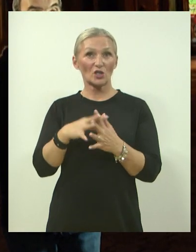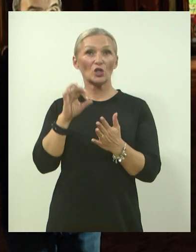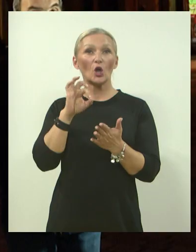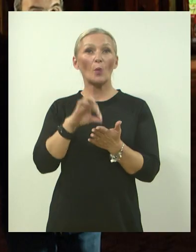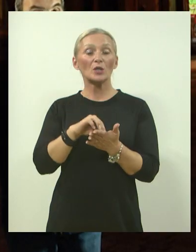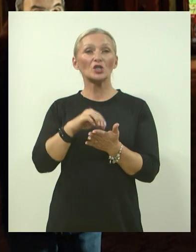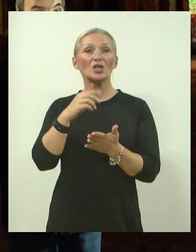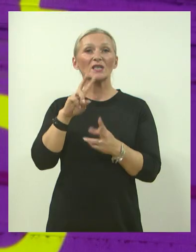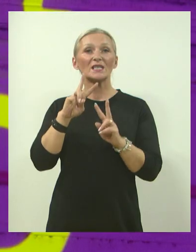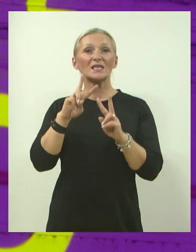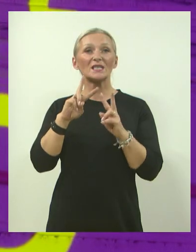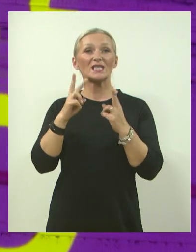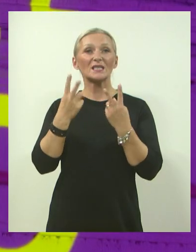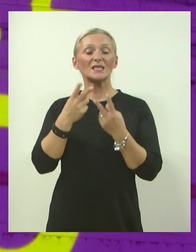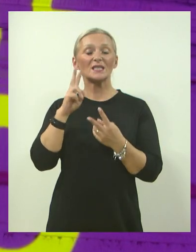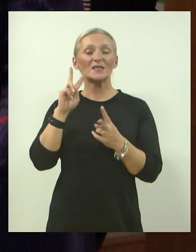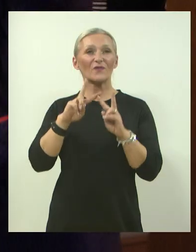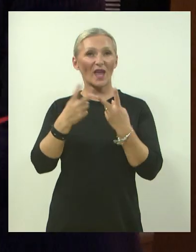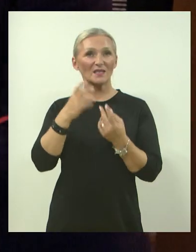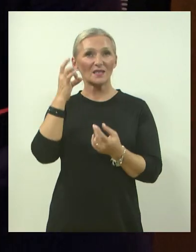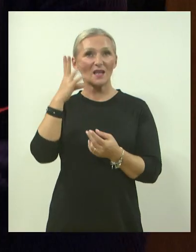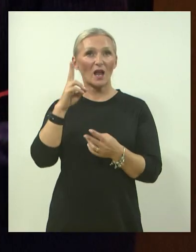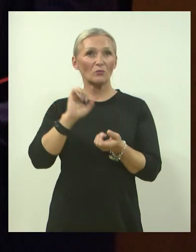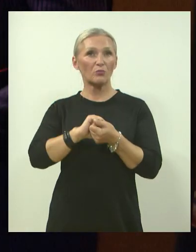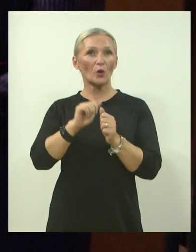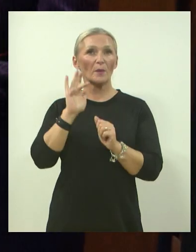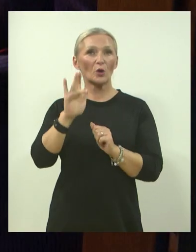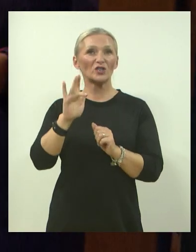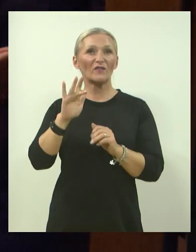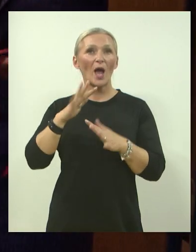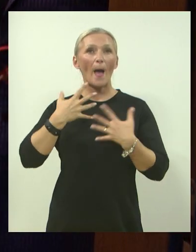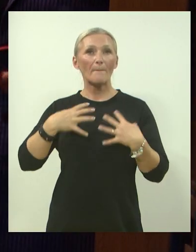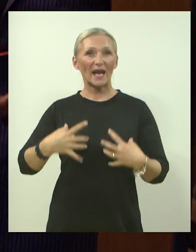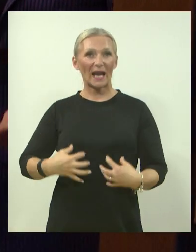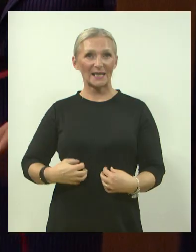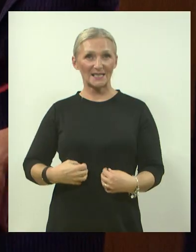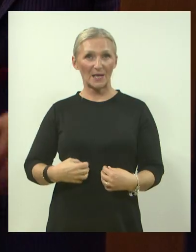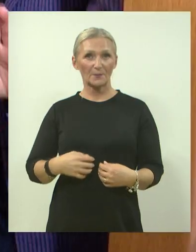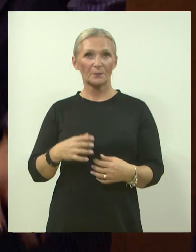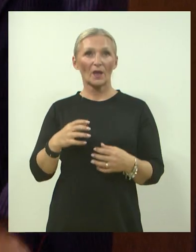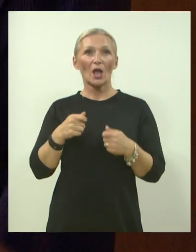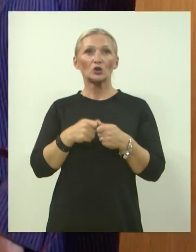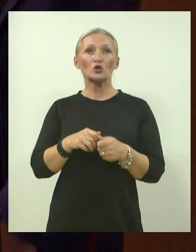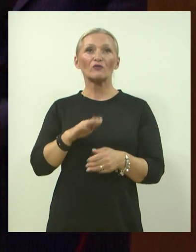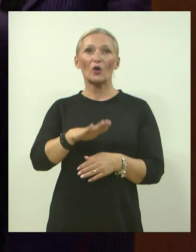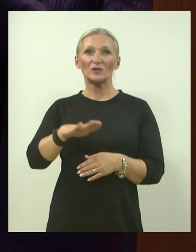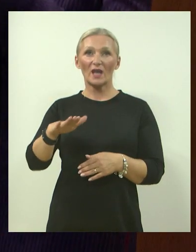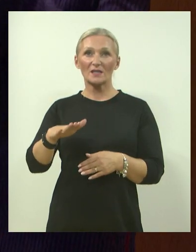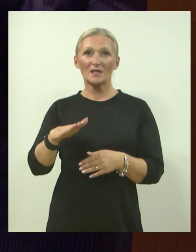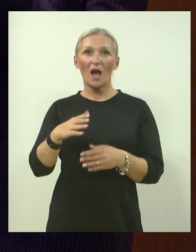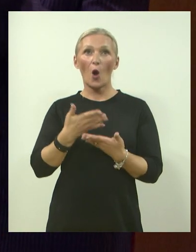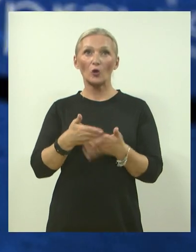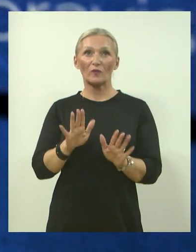svjetski dan borbe protiv dječje paralize. U društvu naša djeca Varaždin službeno otvorena snu zelen soba.